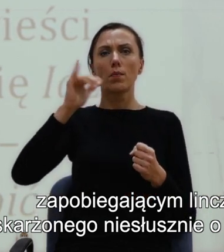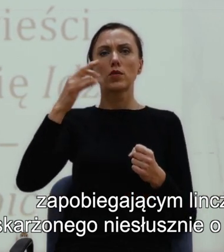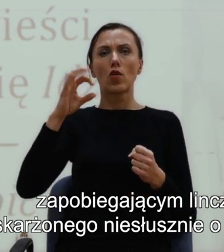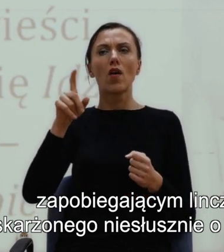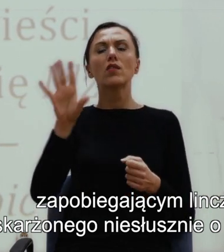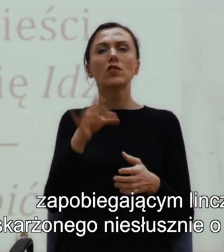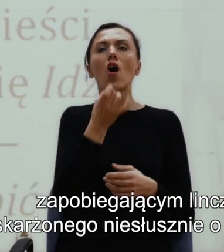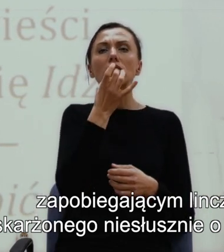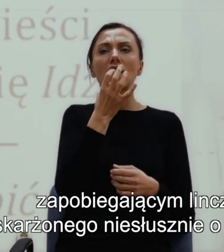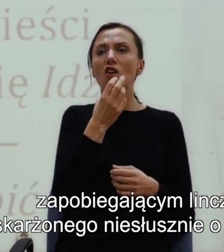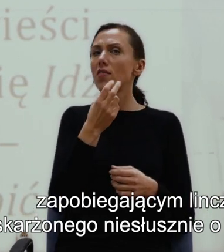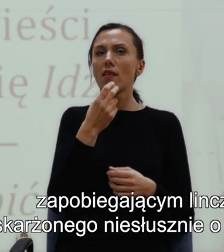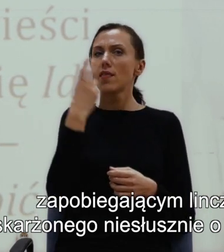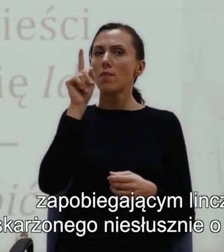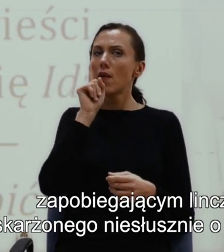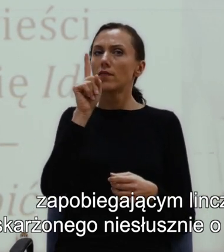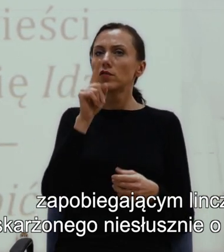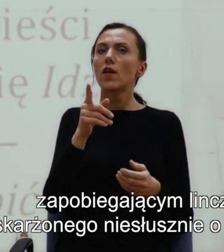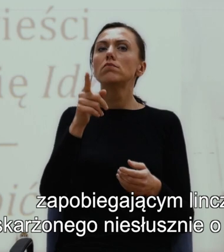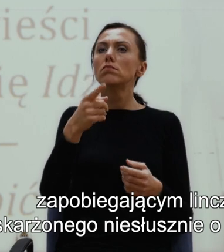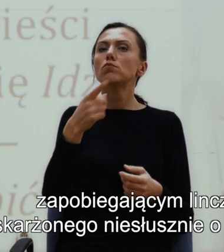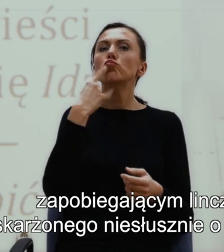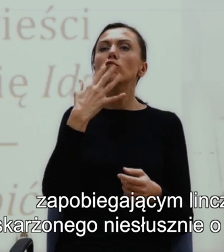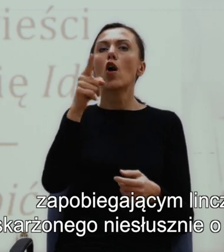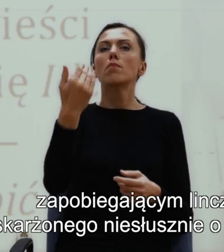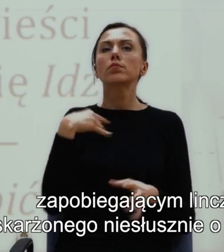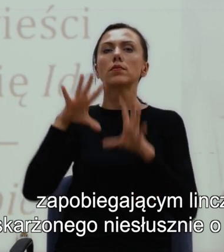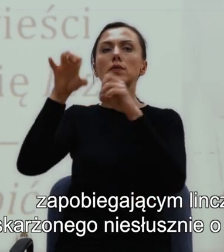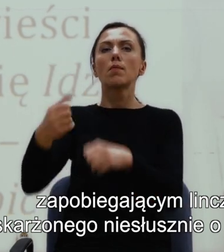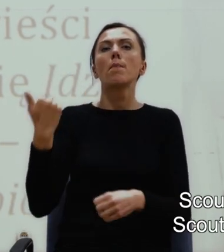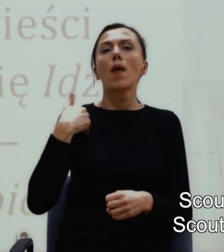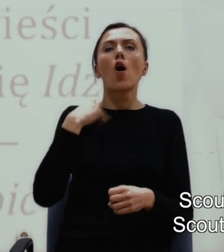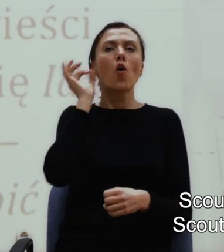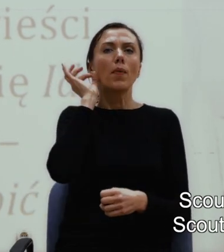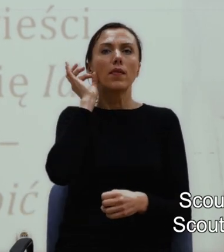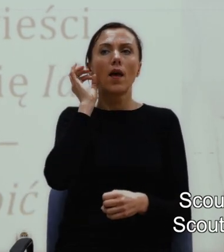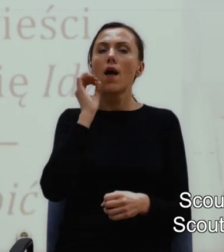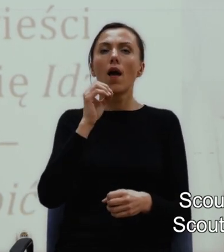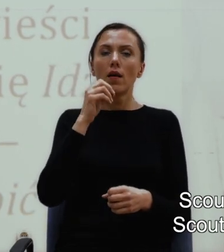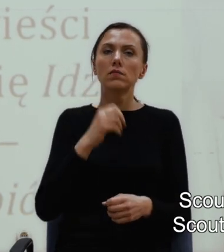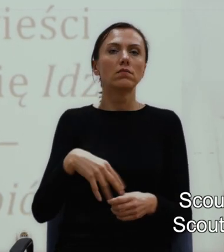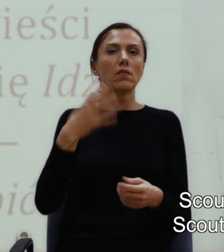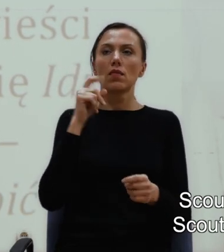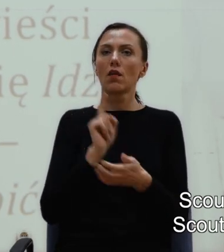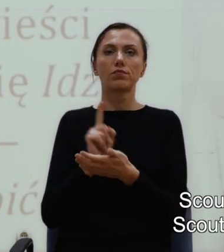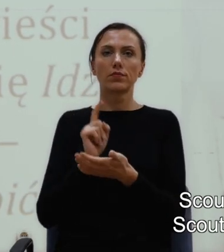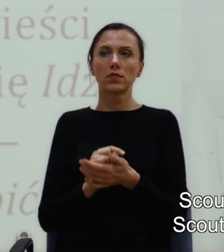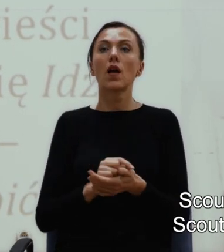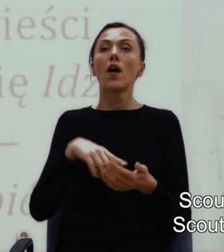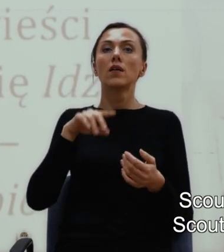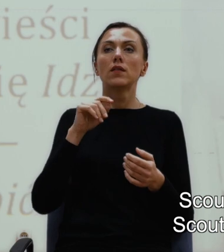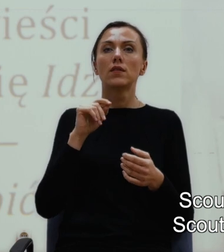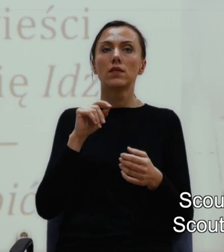białą kobietę, są skazane na niepowodzenie. Scout dowiaduje się czym